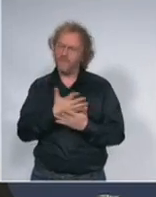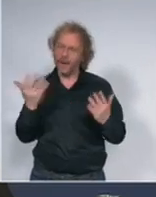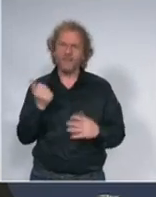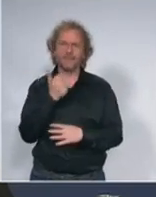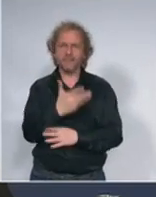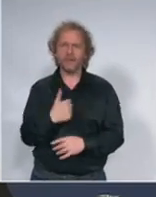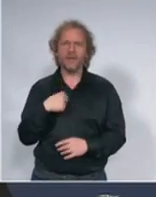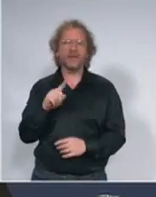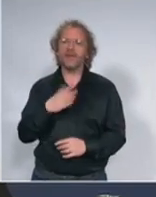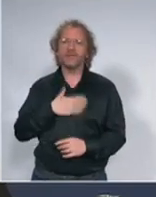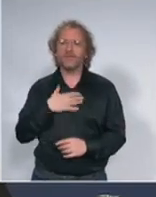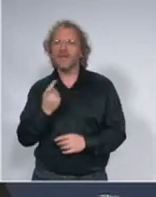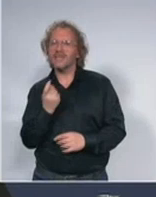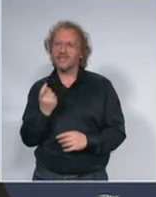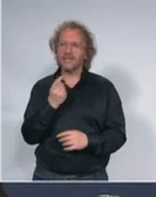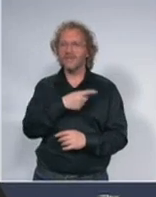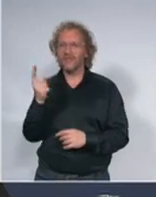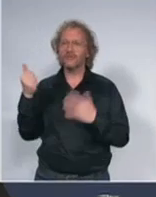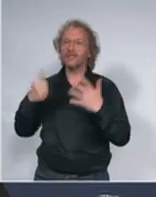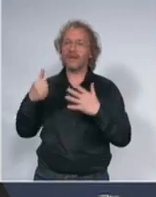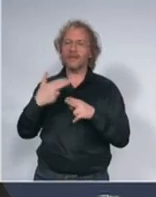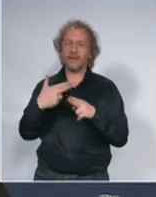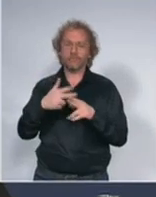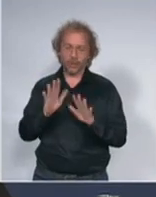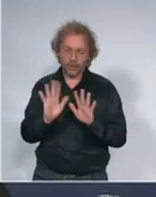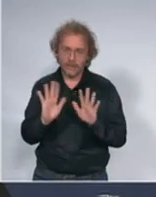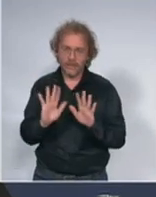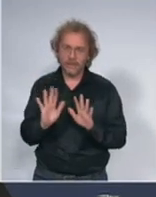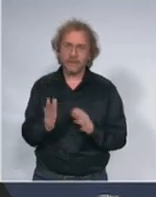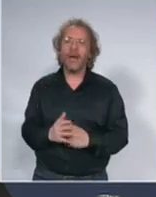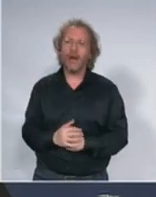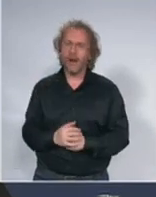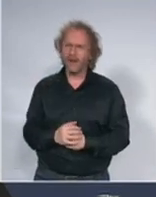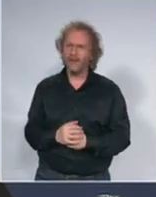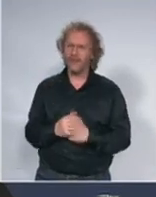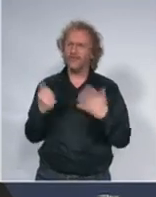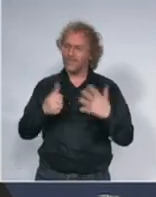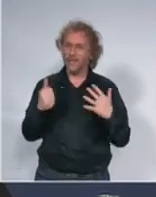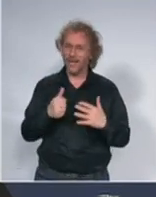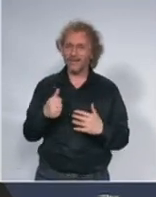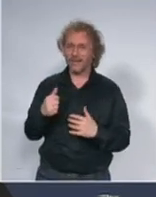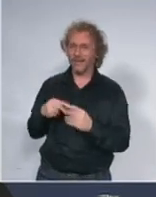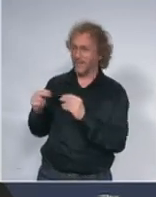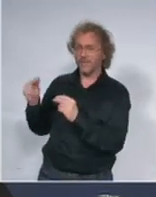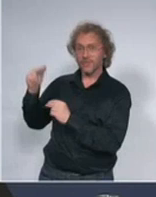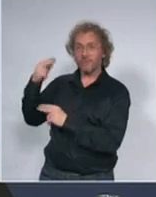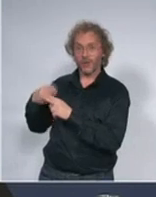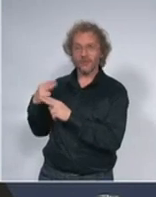bolesnika a možemo i taj broj da pođamo spremni obučeni